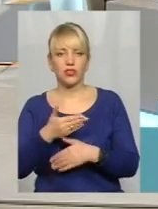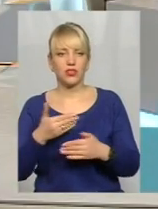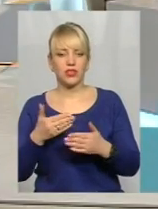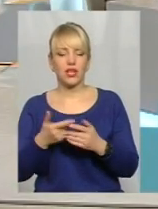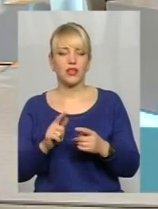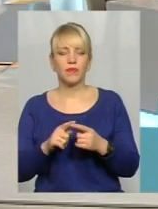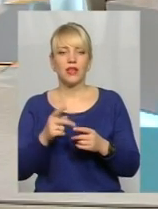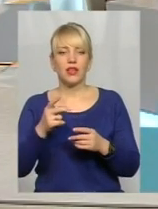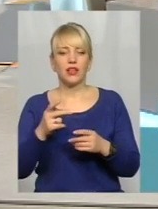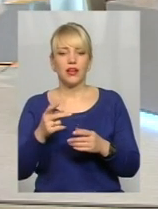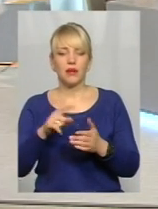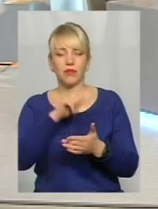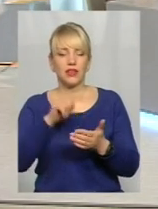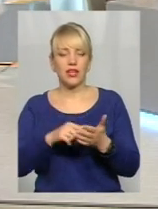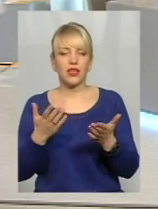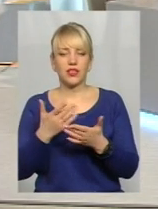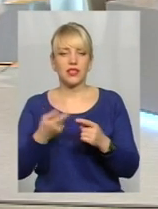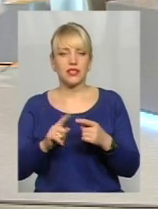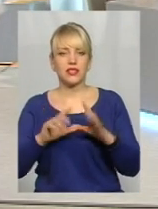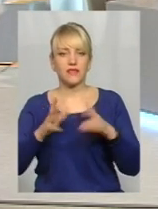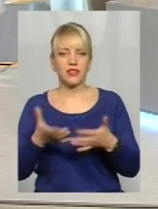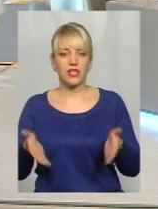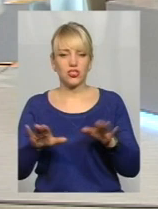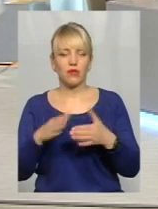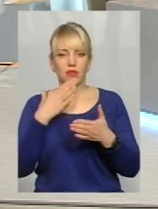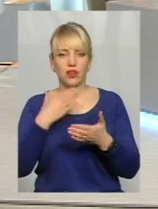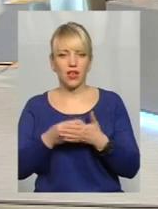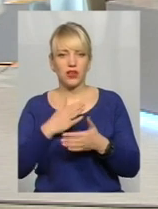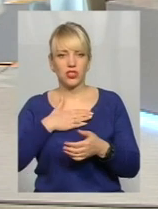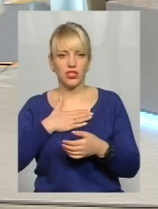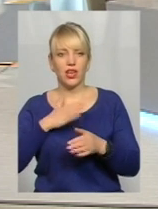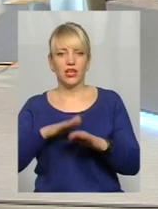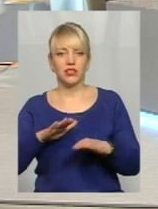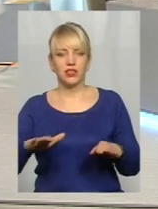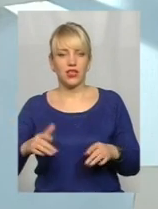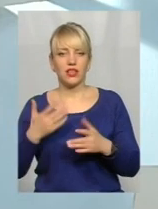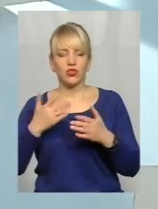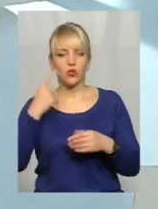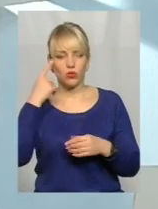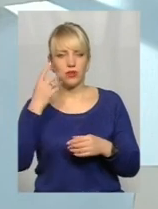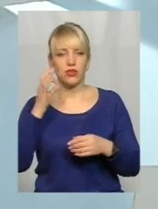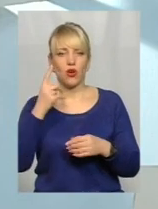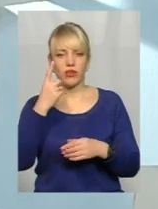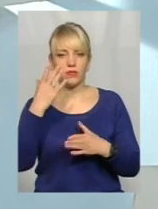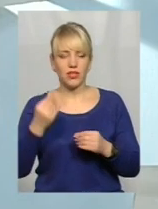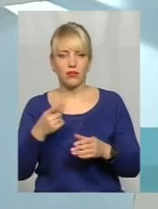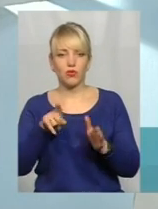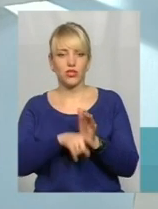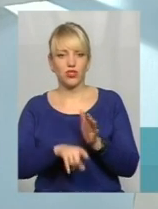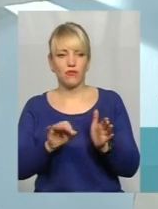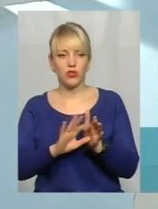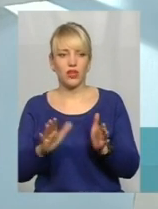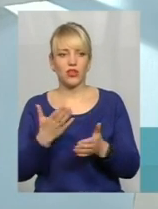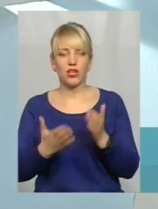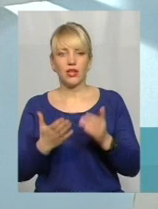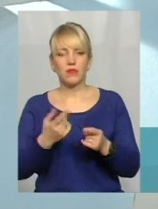світ ми залишаємо для наших дітей і наших внуків? Тобто, якщо ми будемо думати тільки одним день, днем про дешеву енергію, да, там, ми будемо, не знаю, вичерпні